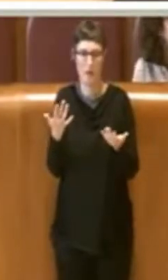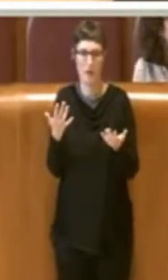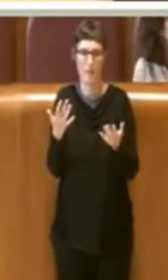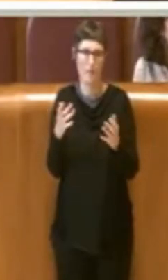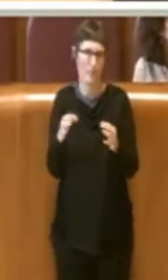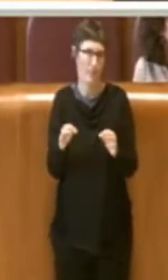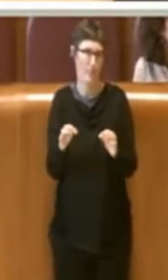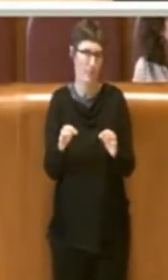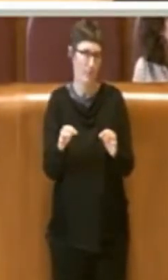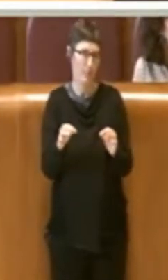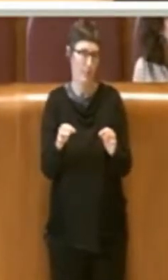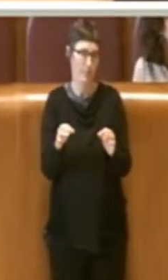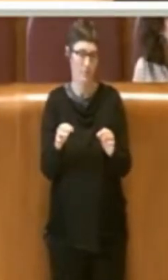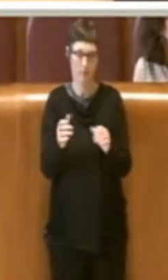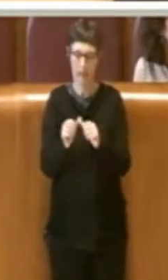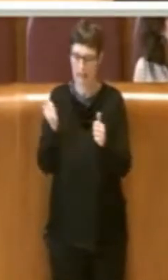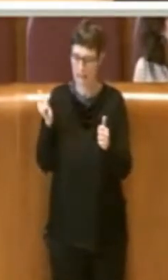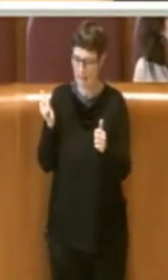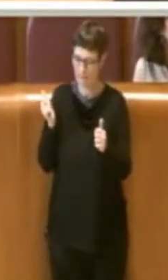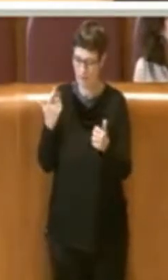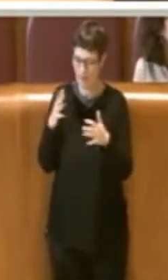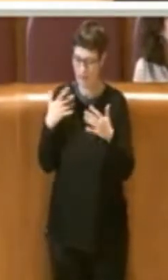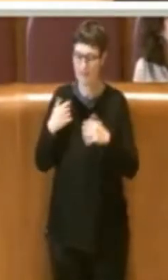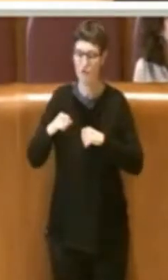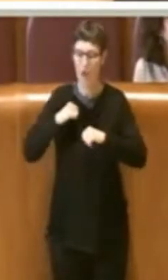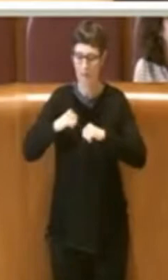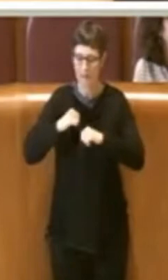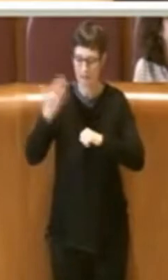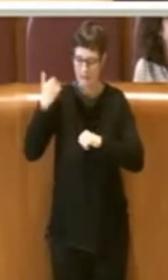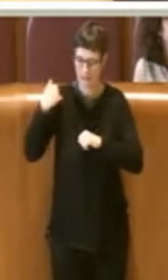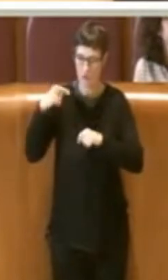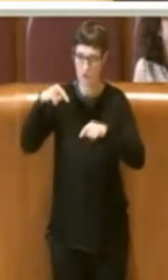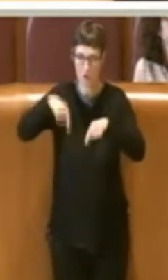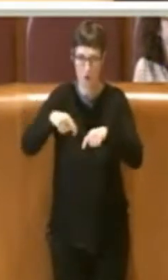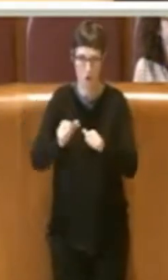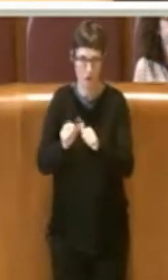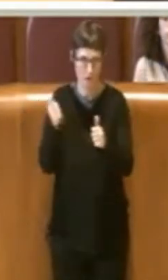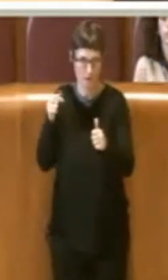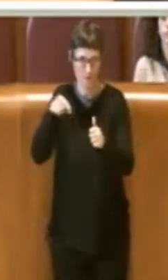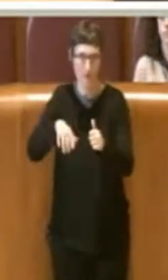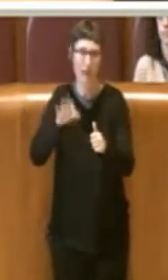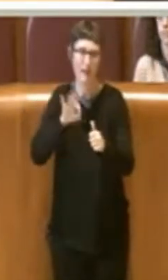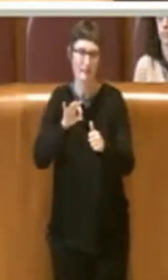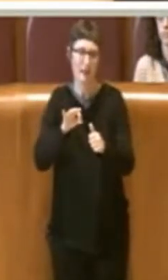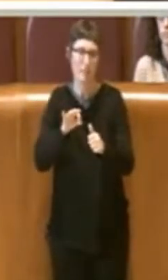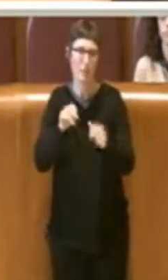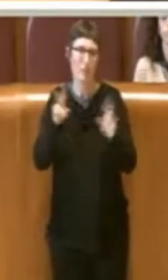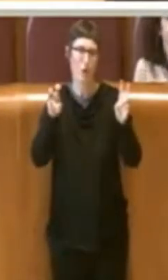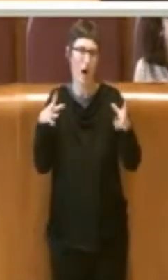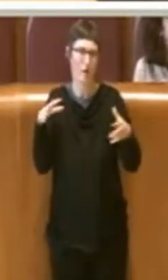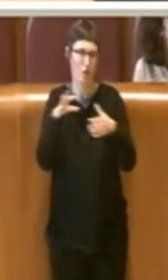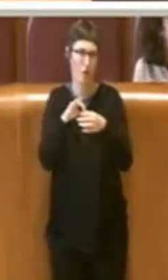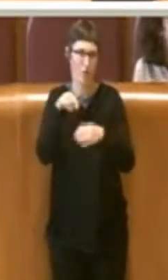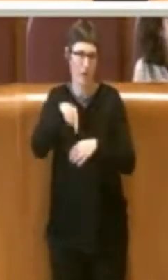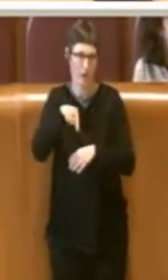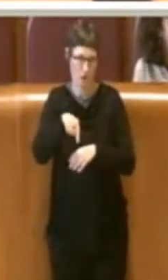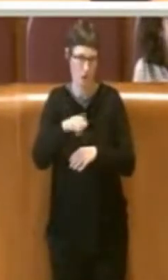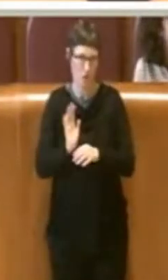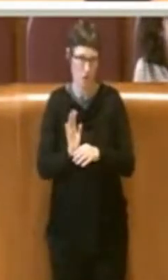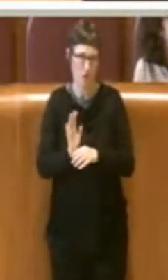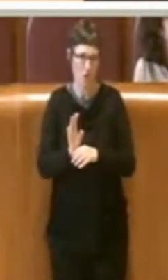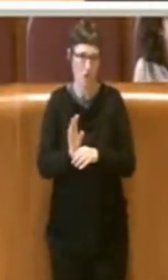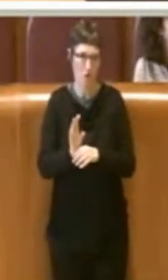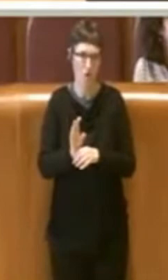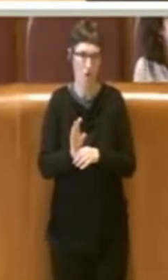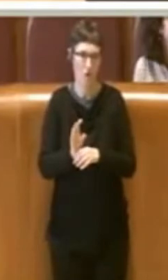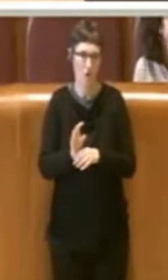precedenti e le attuali amministrazioni, soprattutto per quanto riguarda questo tema molto sensibile. Infatti si sta procedendo